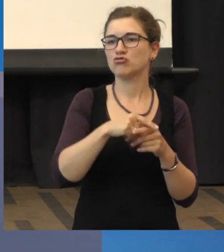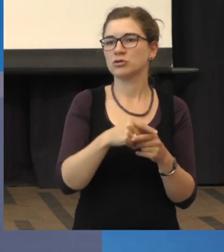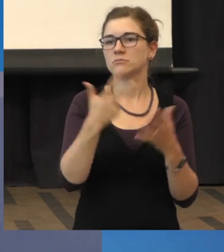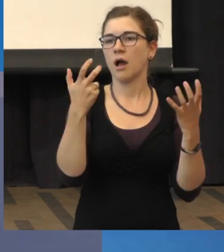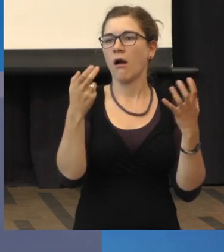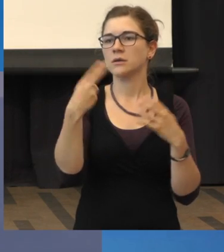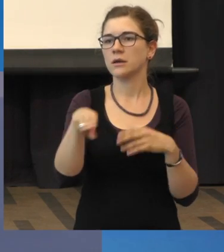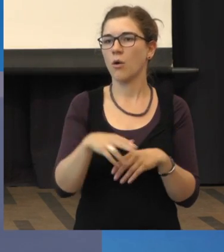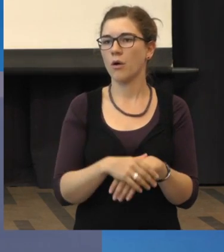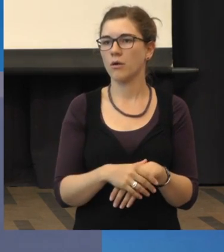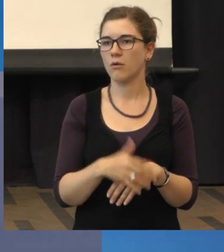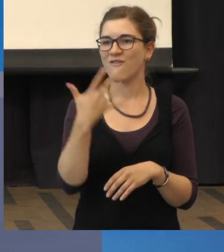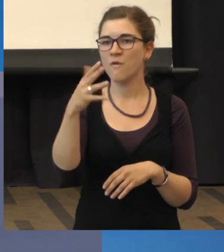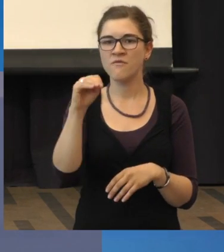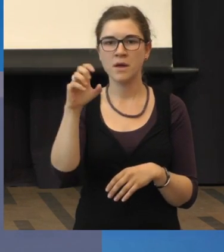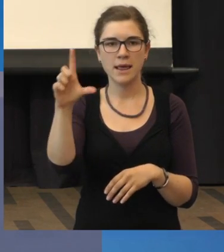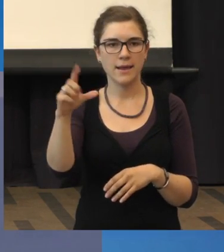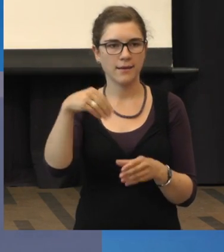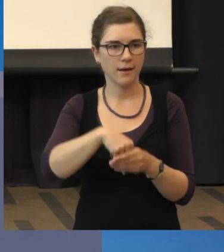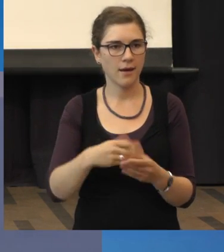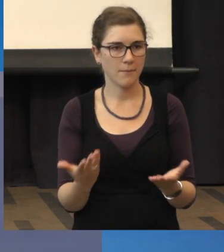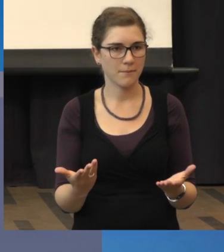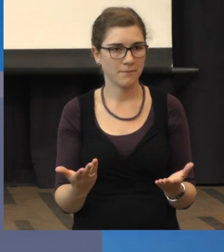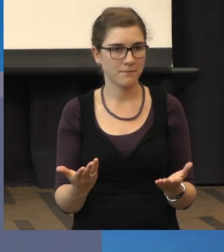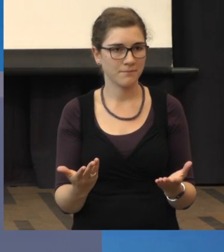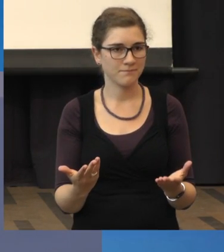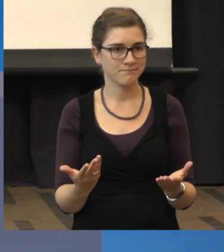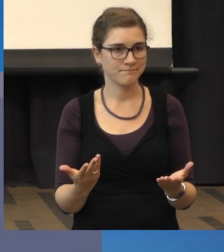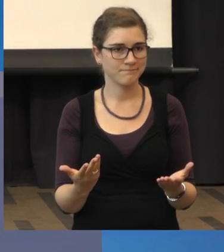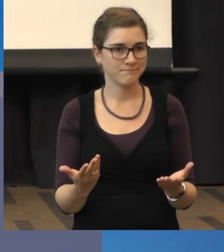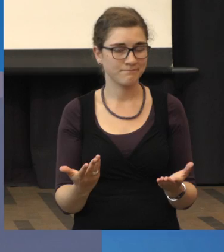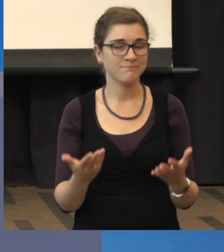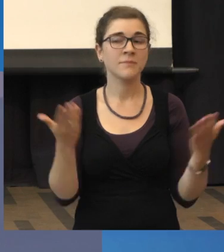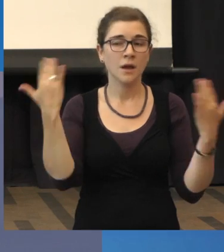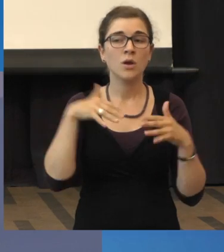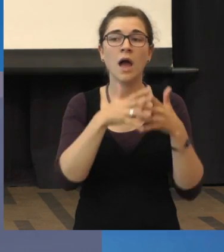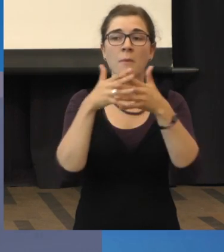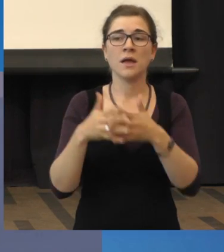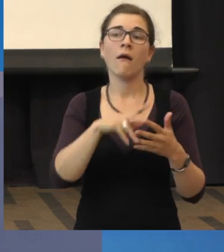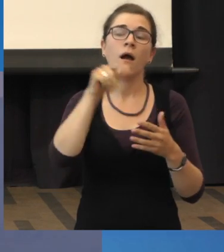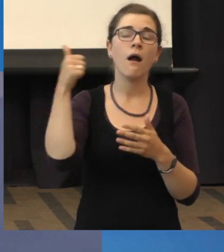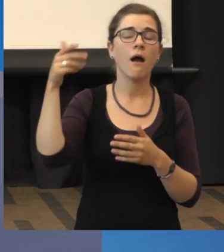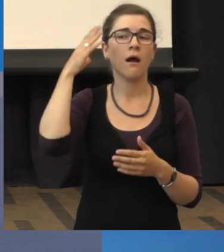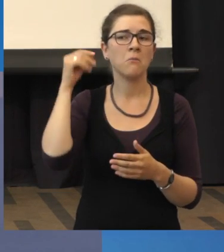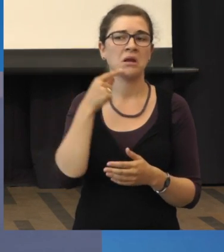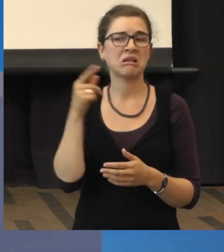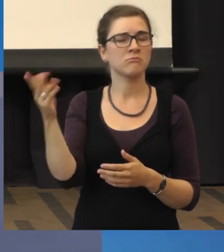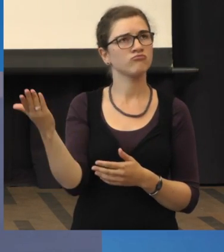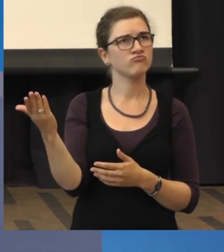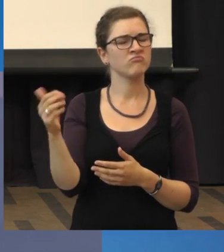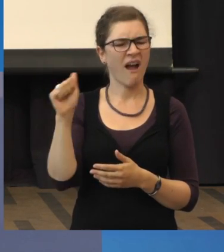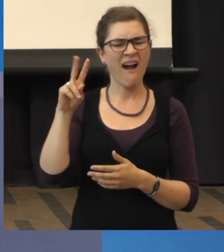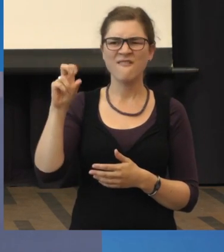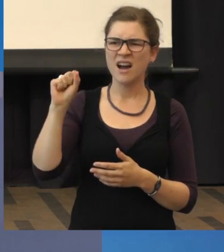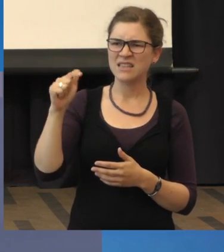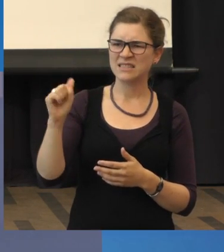ich glaube, sind 5 Milliliter drin. Wir spritzen 0,2 Milliliter. Und dann hat in den USA einer gesagt, Mensch, das Avastin, das